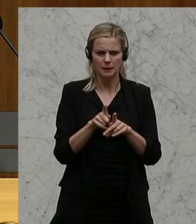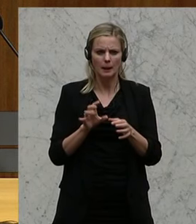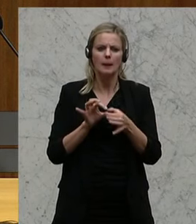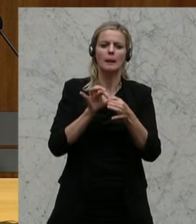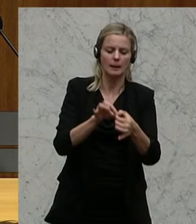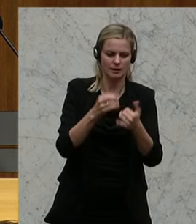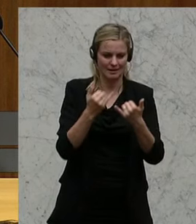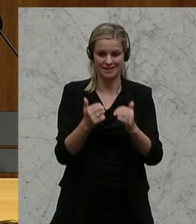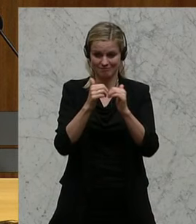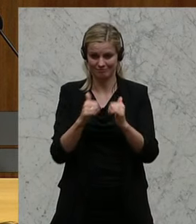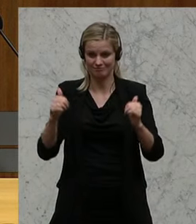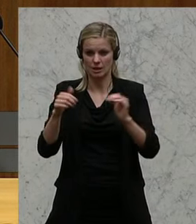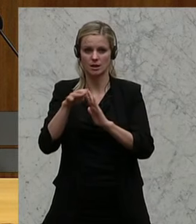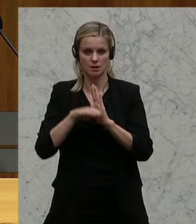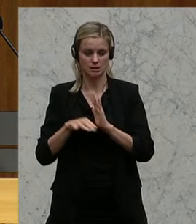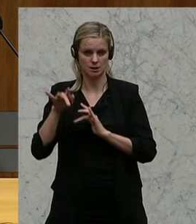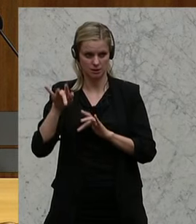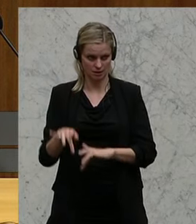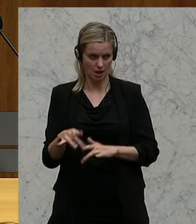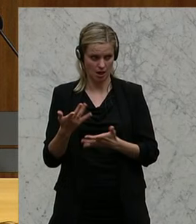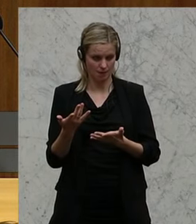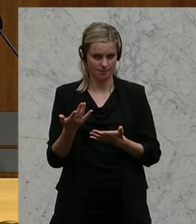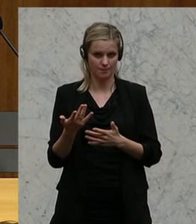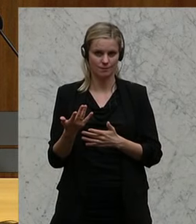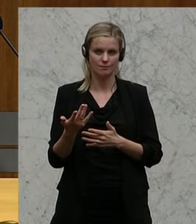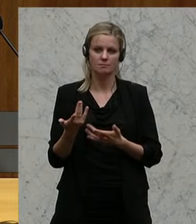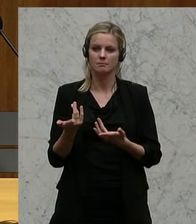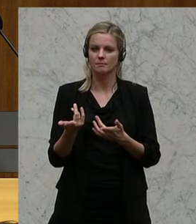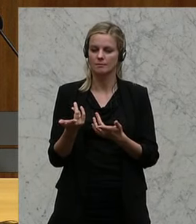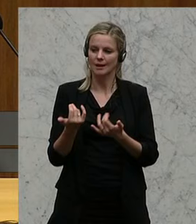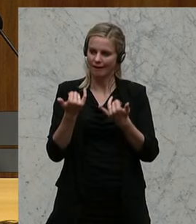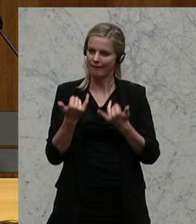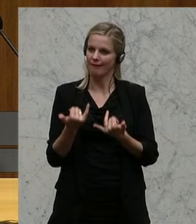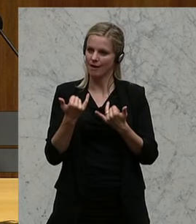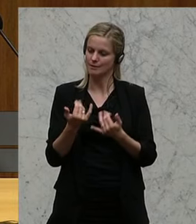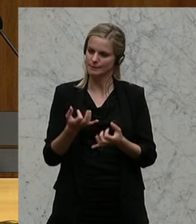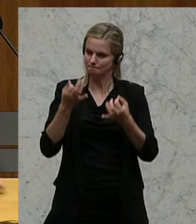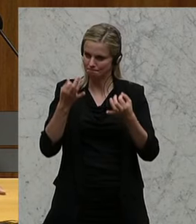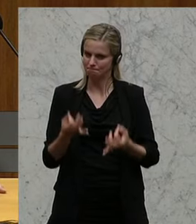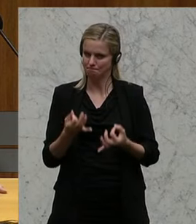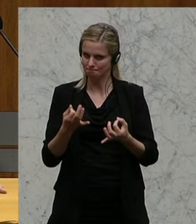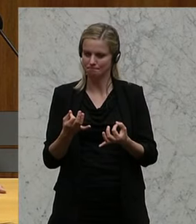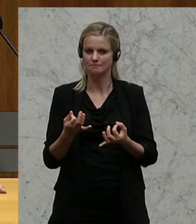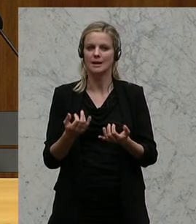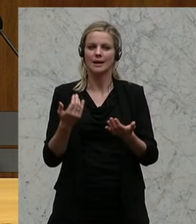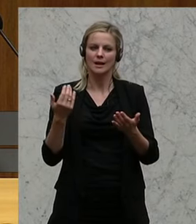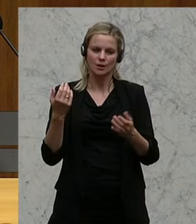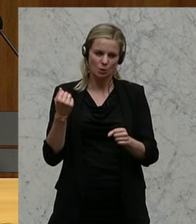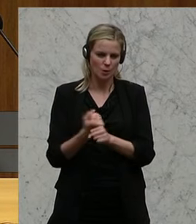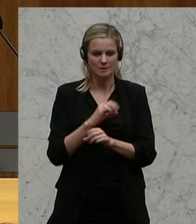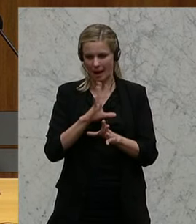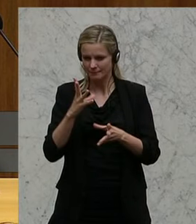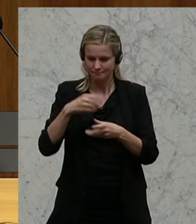erstmals ein eigenes Gesetz, sozusagen das zahnlose Gebiss hat jetzt ein Gesicht bekommen, zahnlos bleibt es aber dennoch.